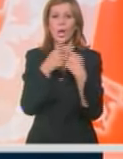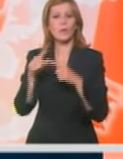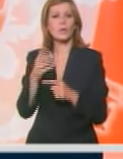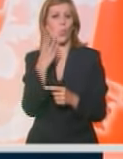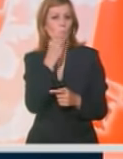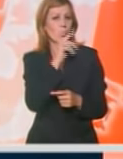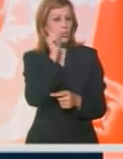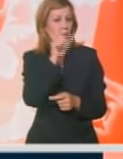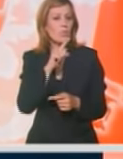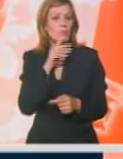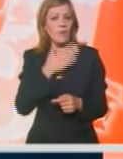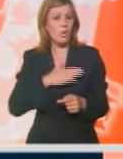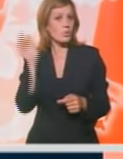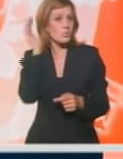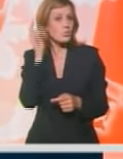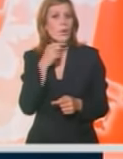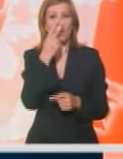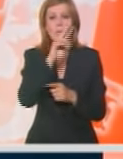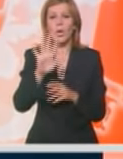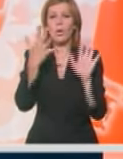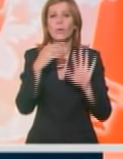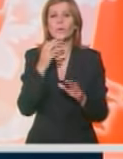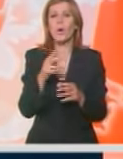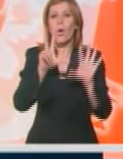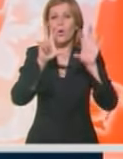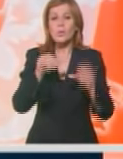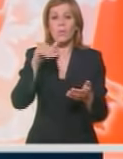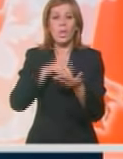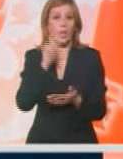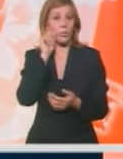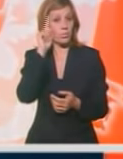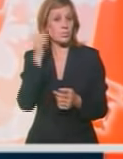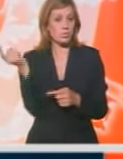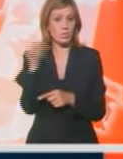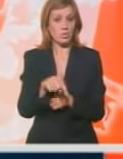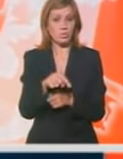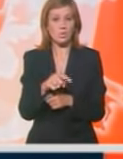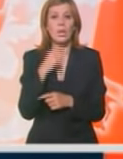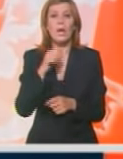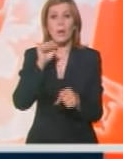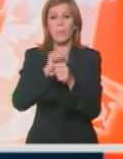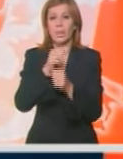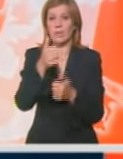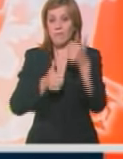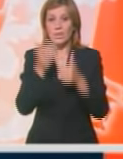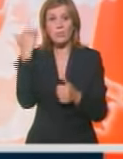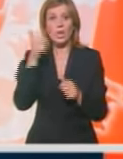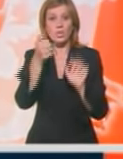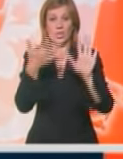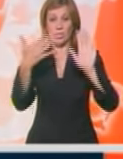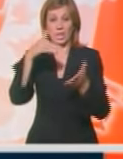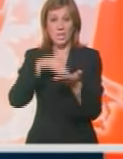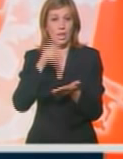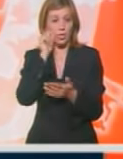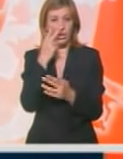muzičke ukuse. Ove godine očekuje se poseta od oko 800.000 ljudi. Beer fest je prošle godine imao 650.000